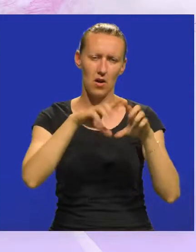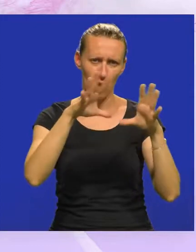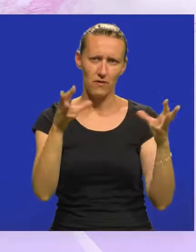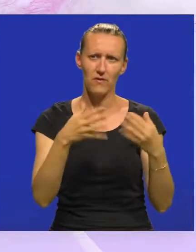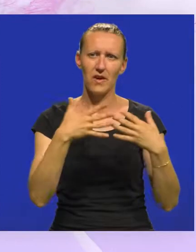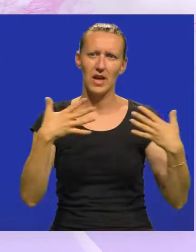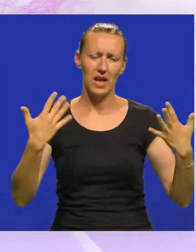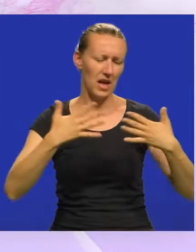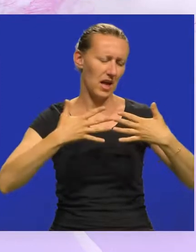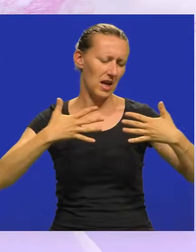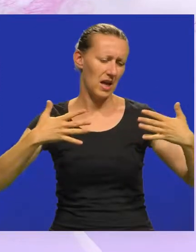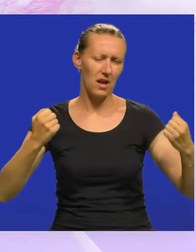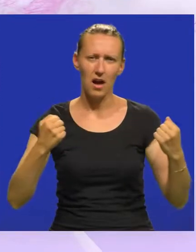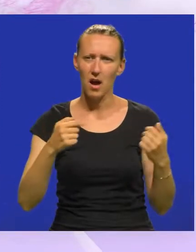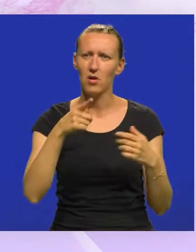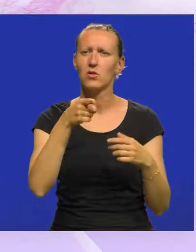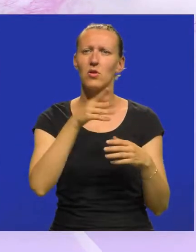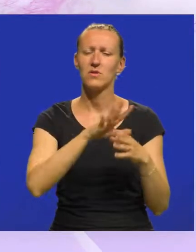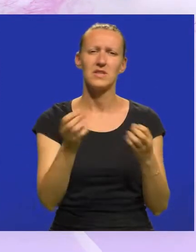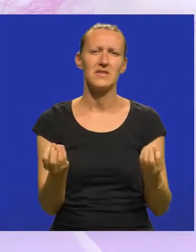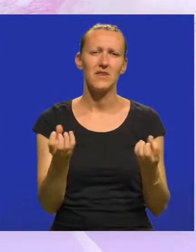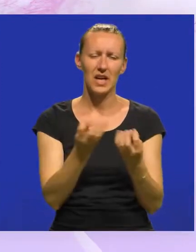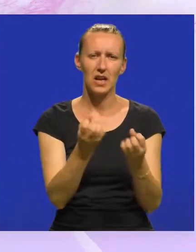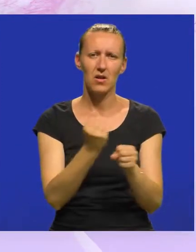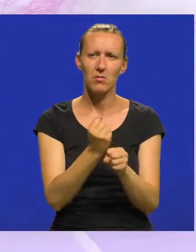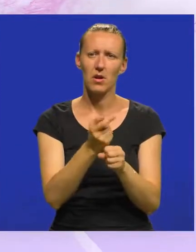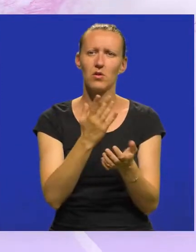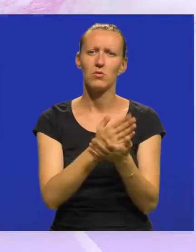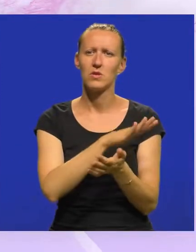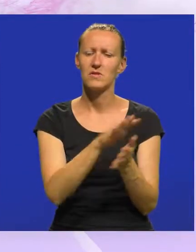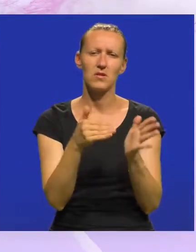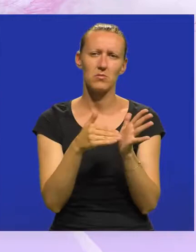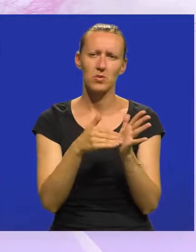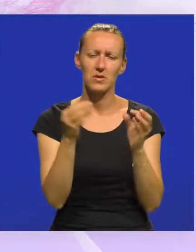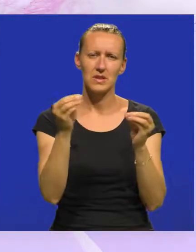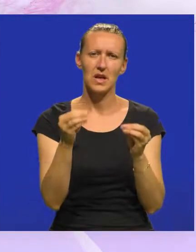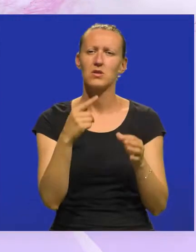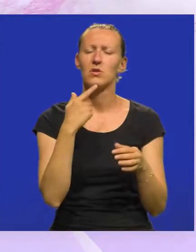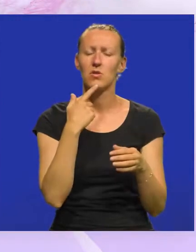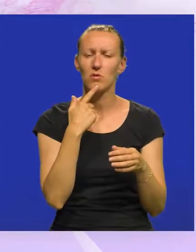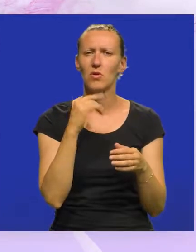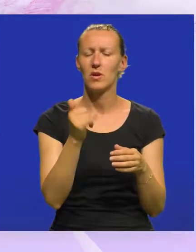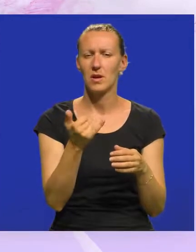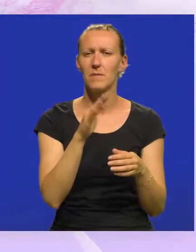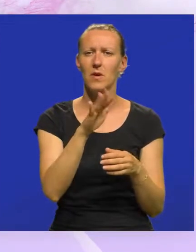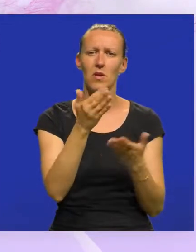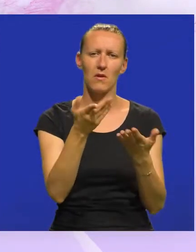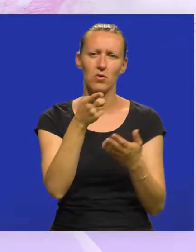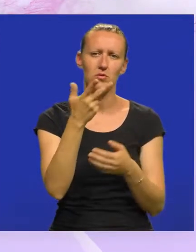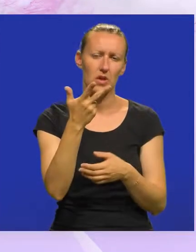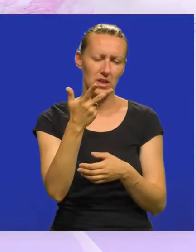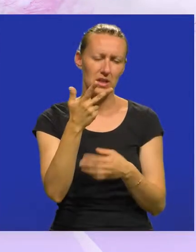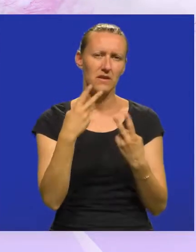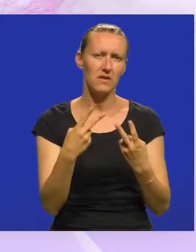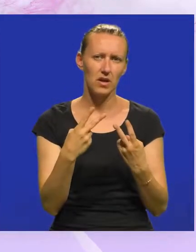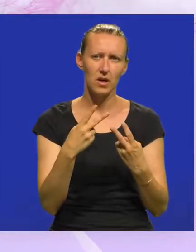enormnih dimenzija, da se ono svjetli, da tu budu svi potrebni sadržaji koji jesu. Tako da, evo, to su ta tri